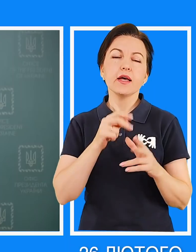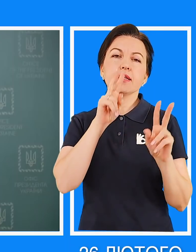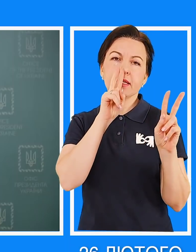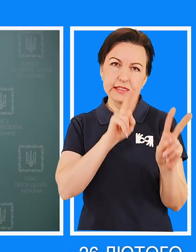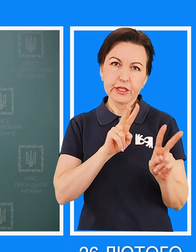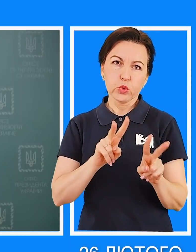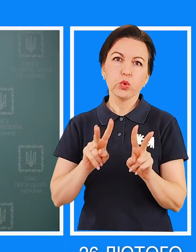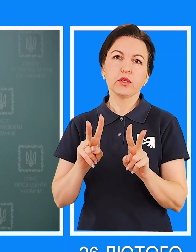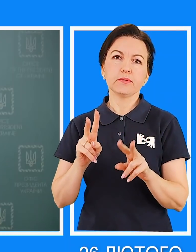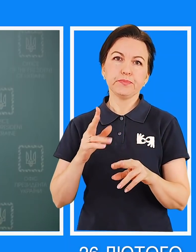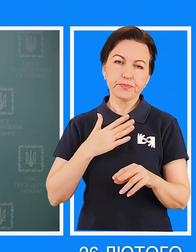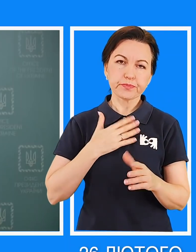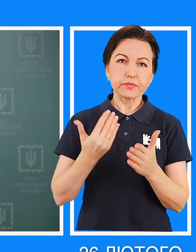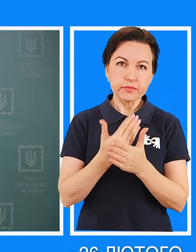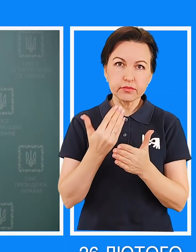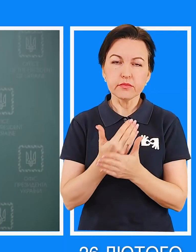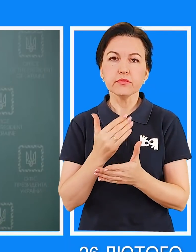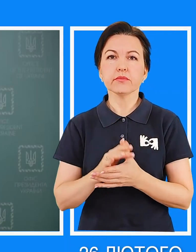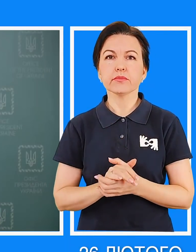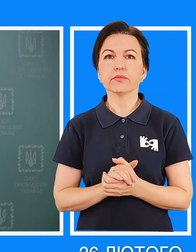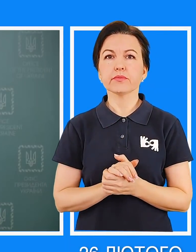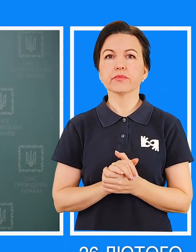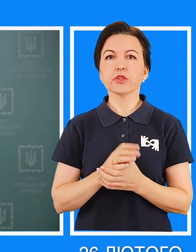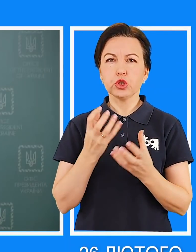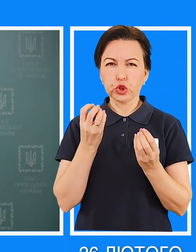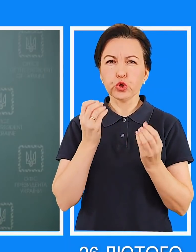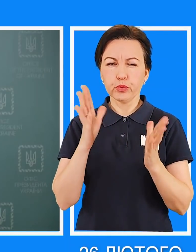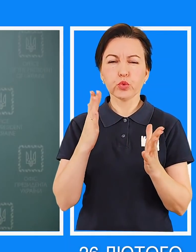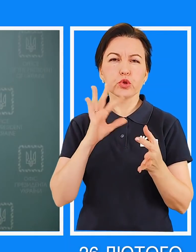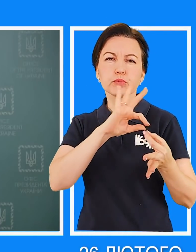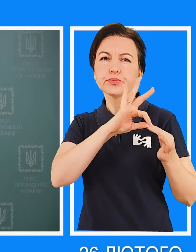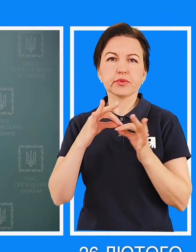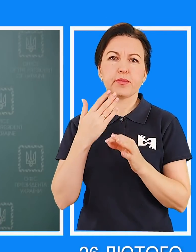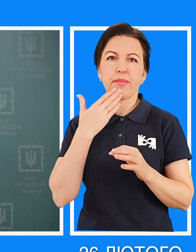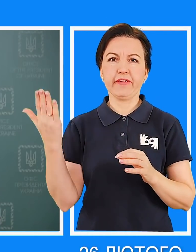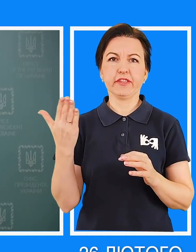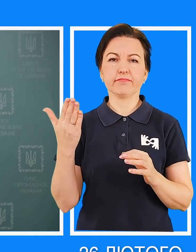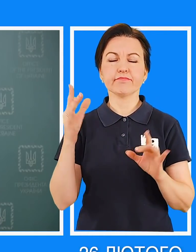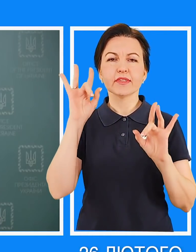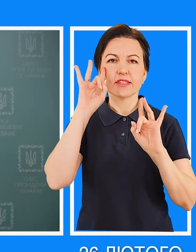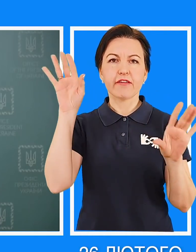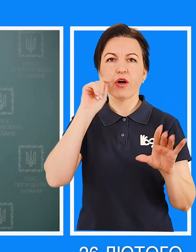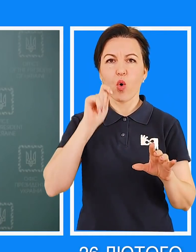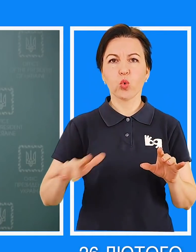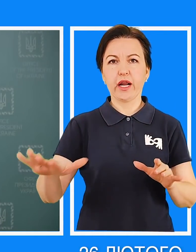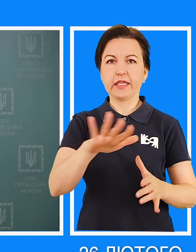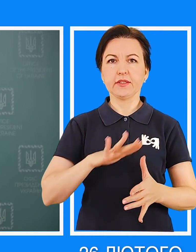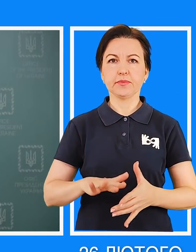Слідкуйте за нами, ми чекаємо Печерного Бріфінка, там будуть узагальні цифрові дані. Слава Україні! Дякую!